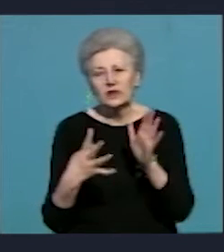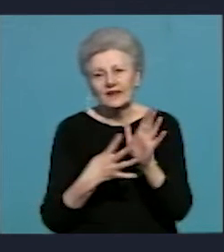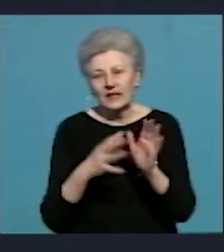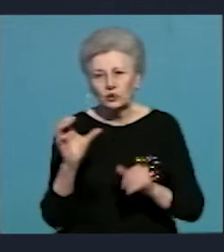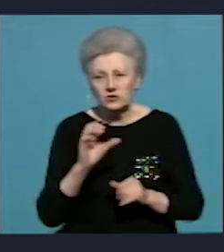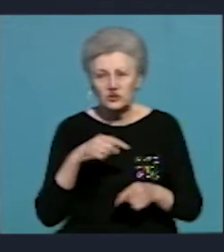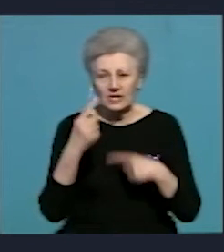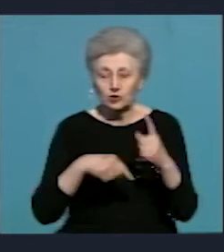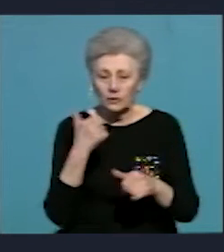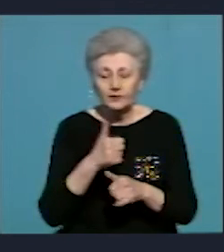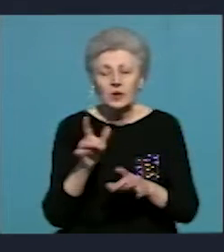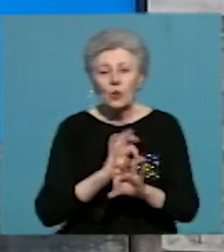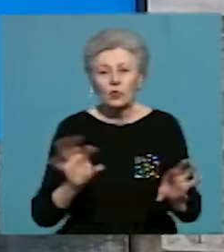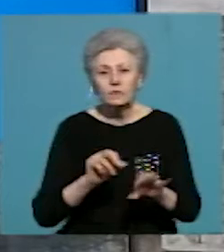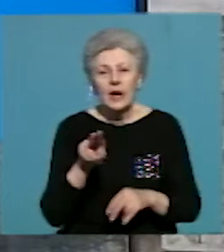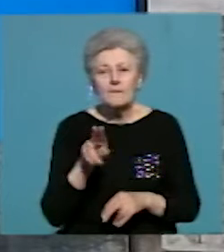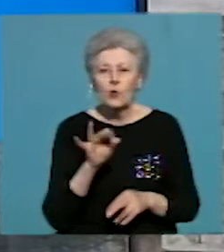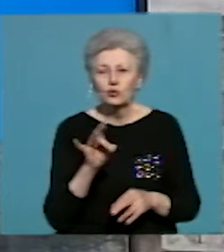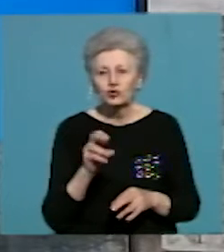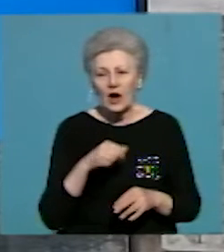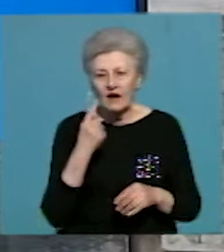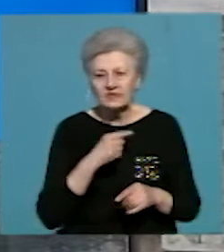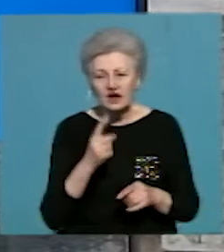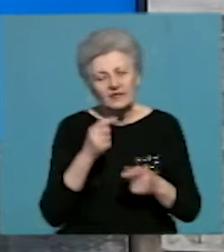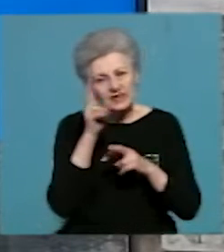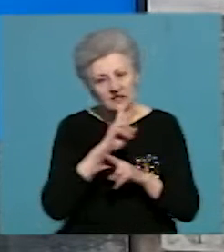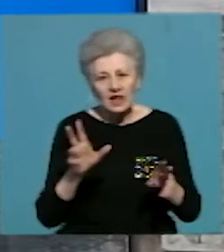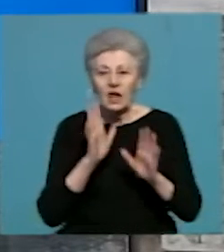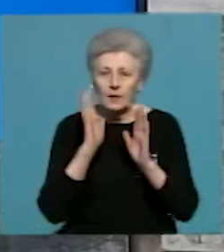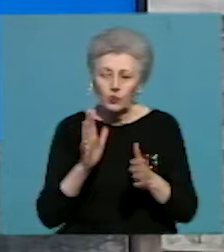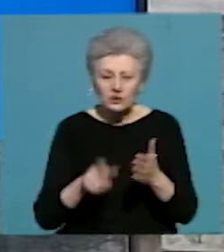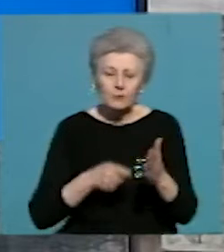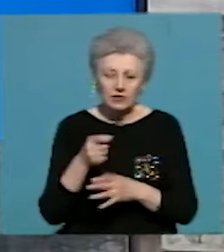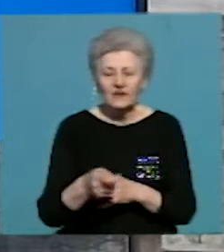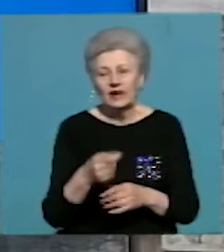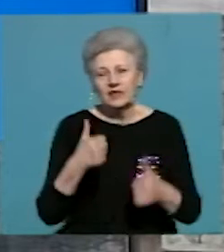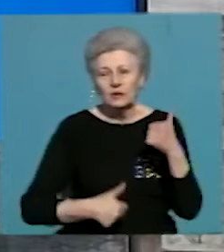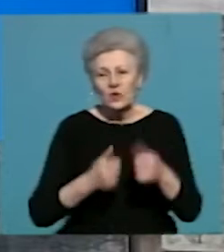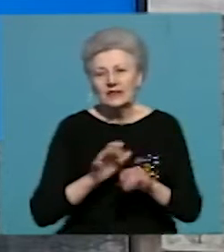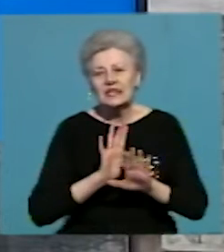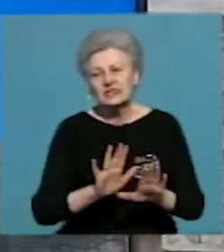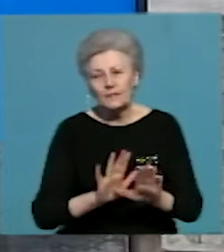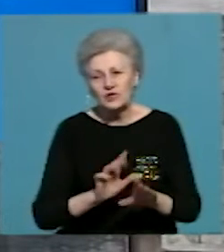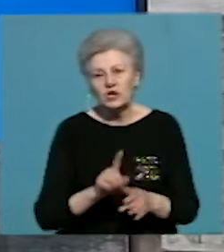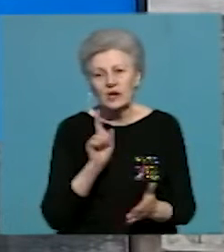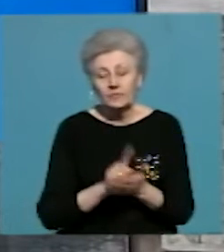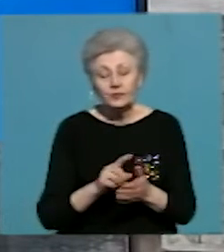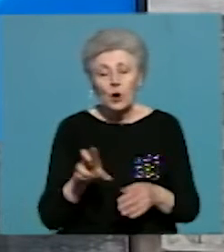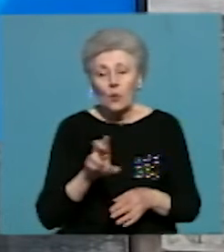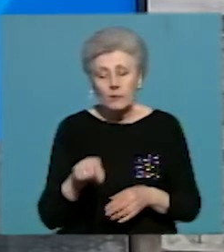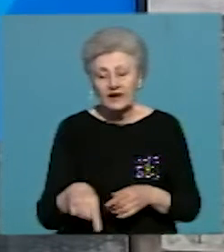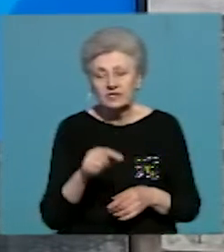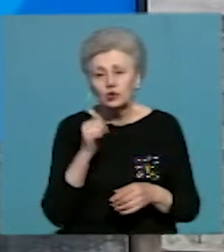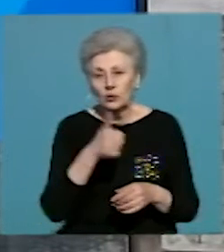року. У коментарі Суспільному Олександр Пуршага сказав, що не знає, чи буде подаватися на конкурс на заміщення посади. У березні цього року